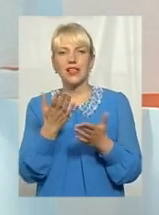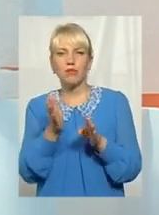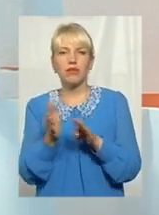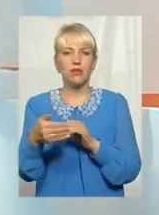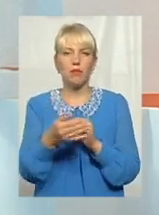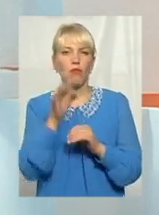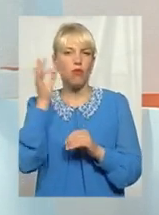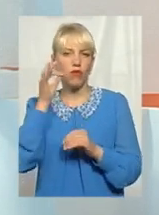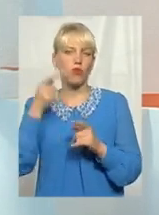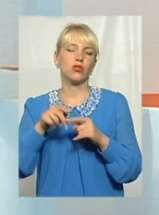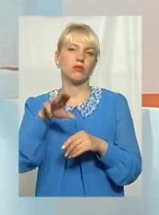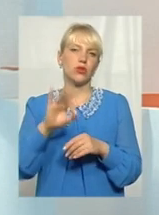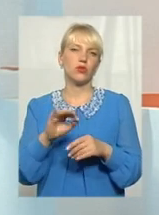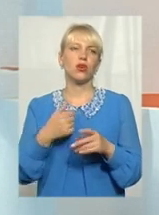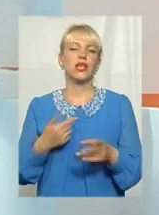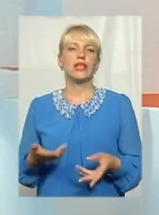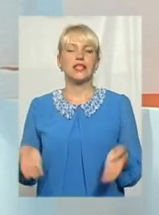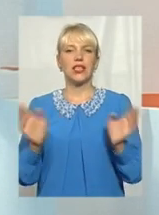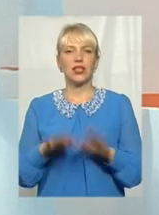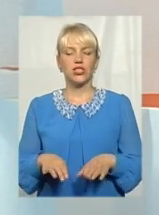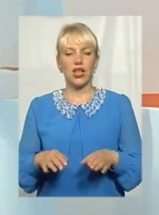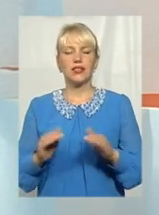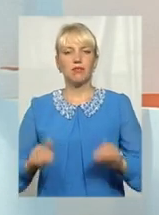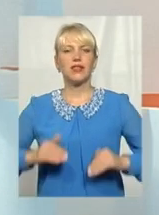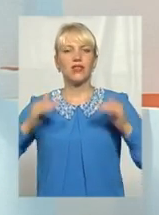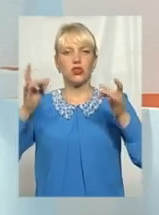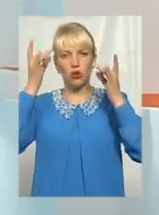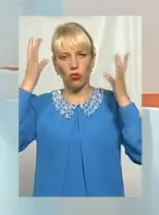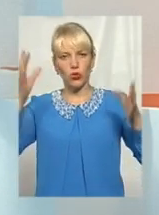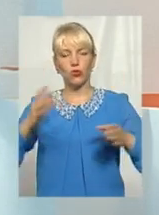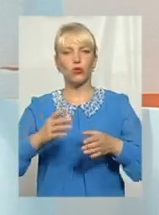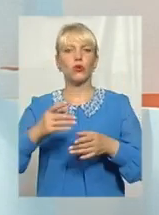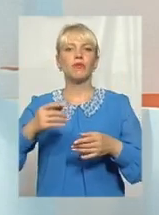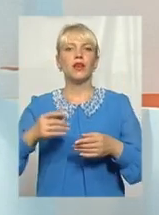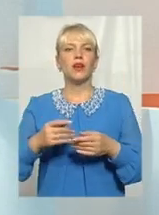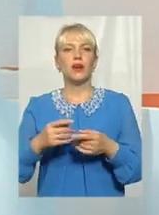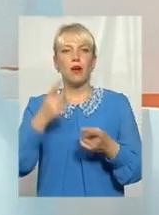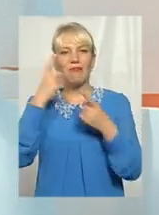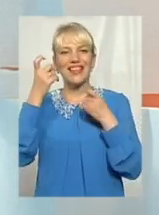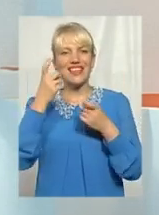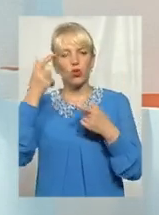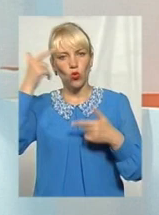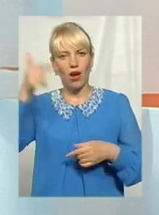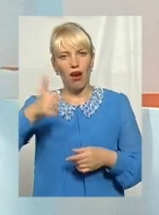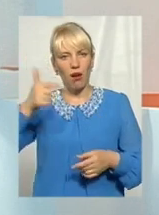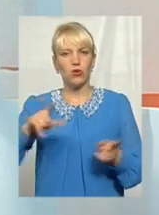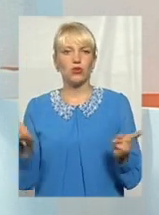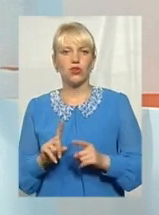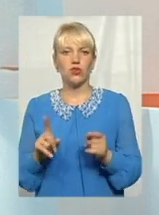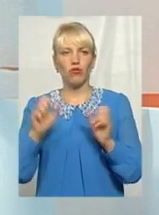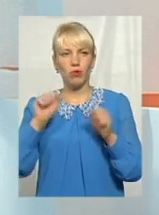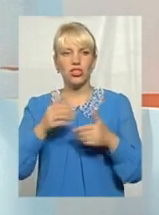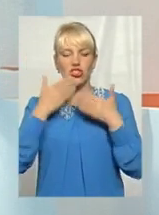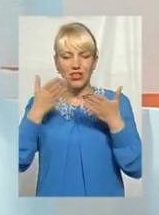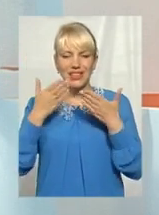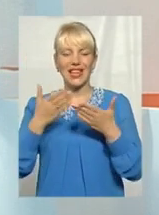підвищити культуру медійної грамотності, для того, щоб вміти прочитувати тексти